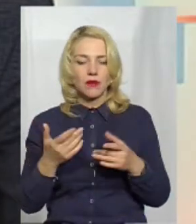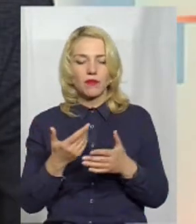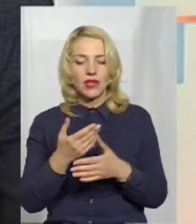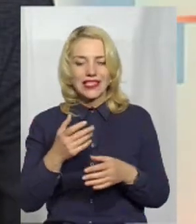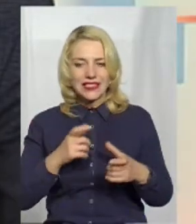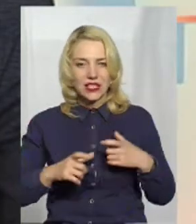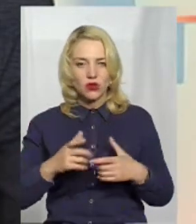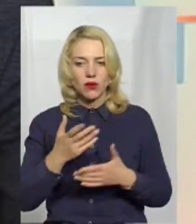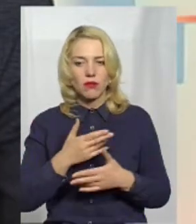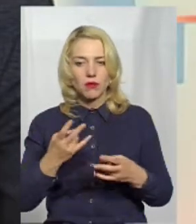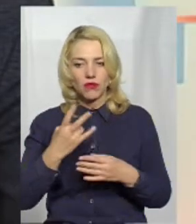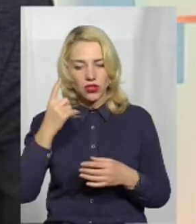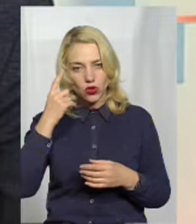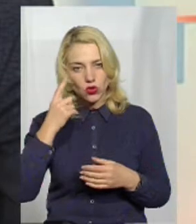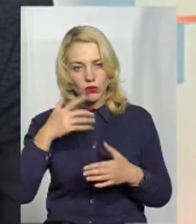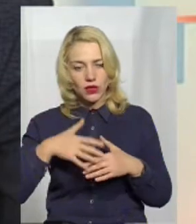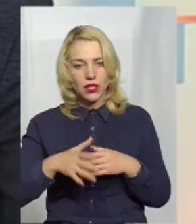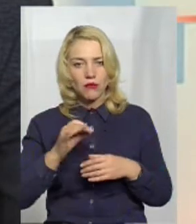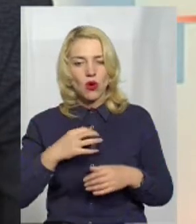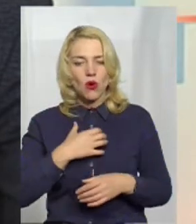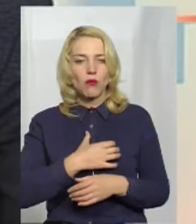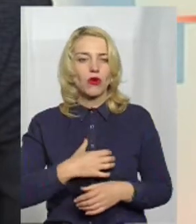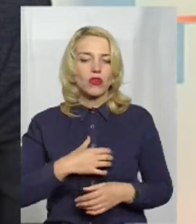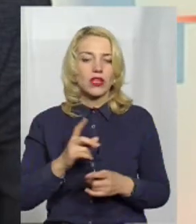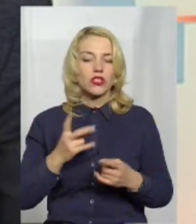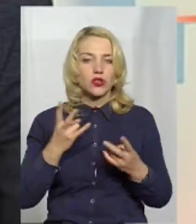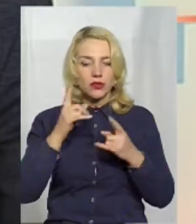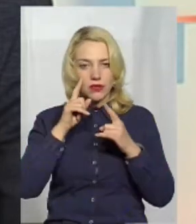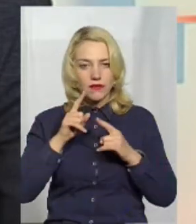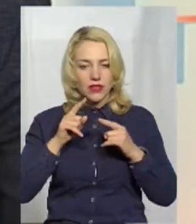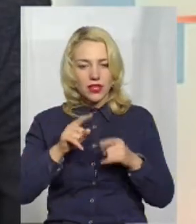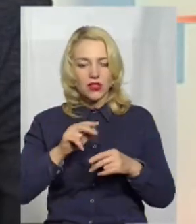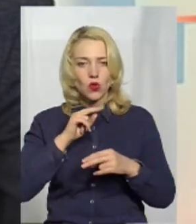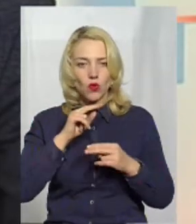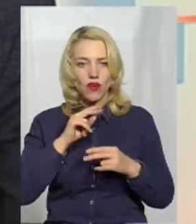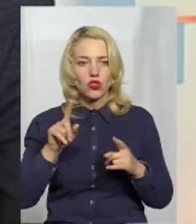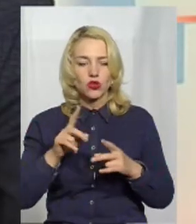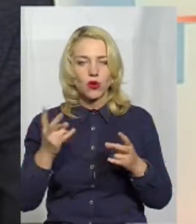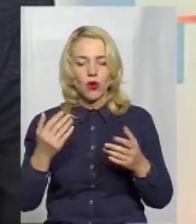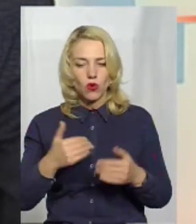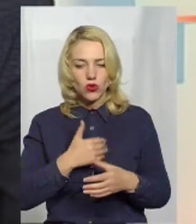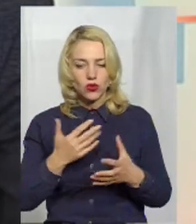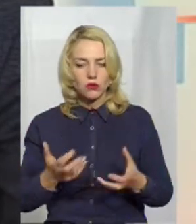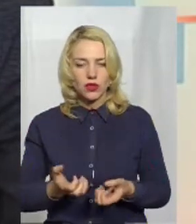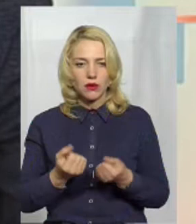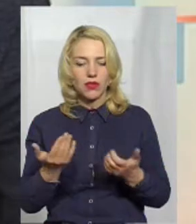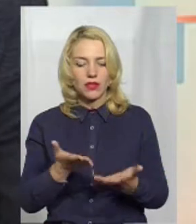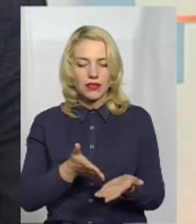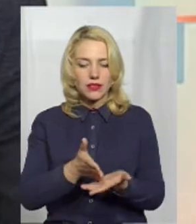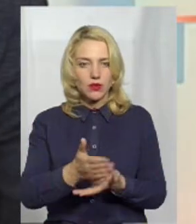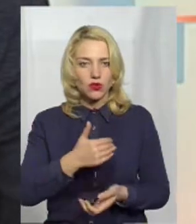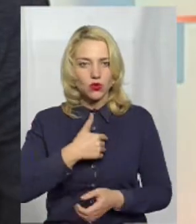маємо розуміти, які в неї є пріоритети. Тобто, на що потрібно звертати увагу, що вони хочуть підтримувати і які аспекти вони хочуть